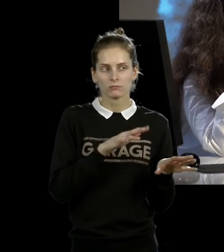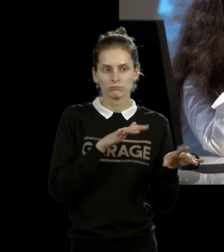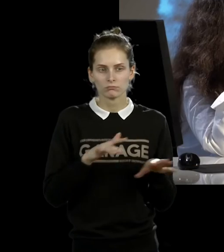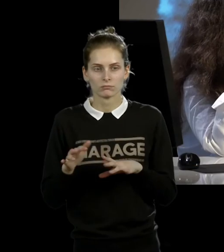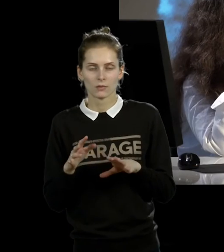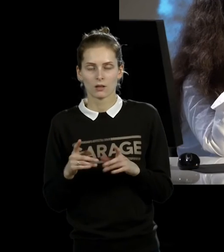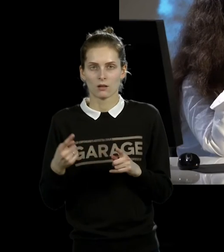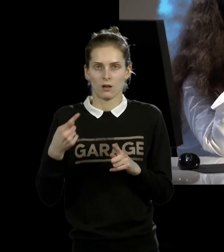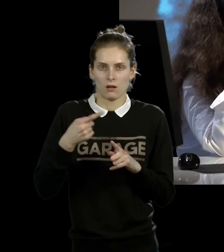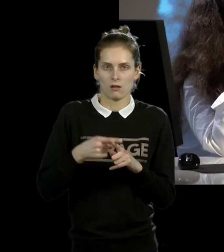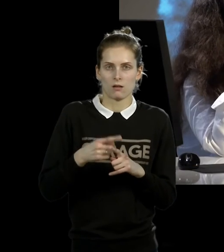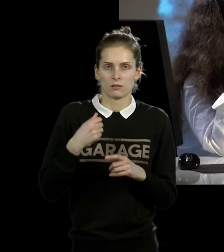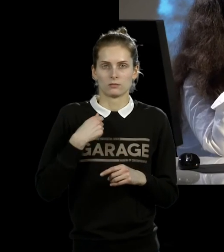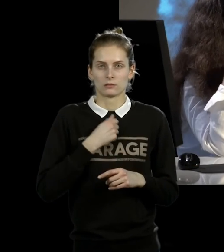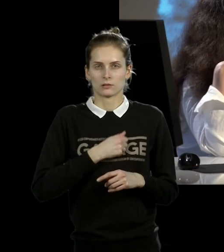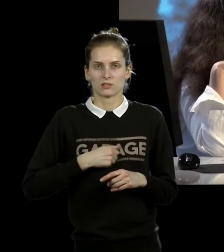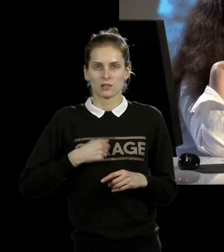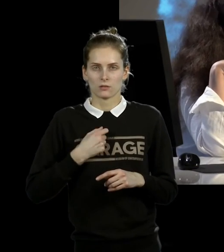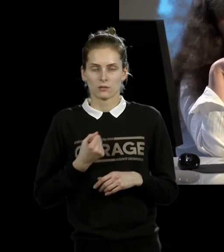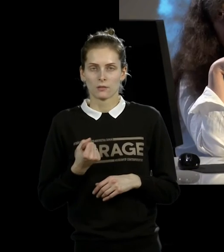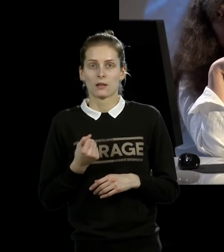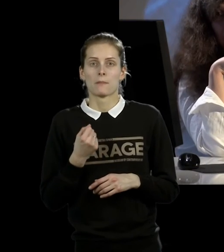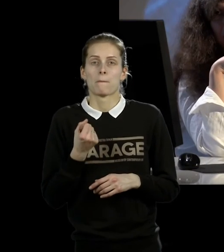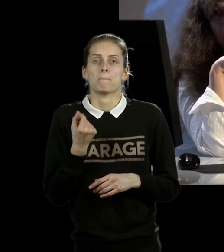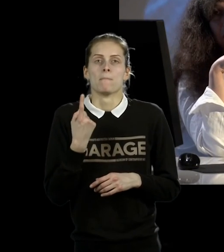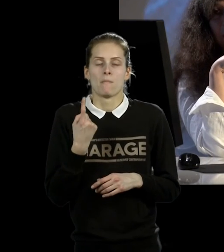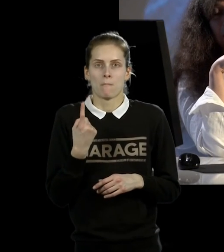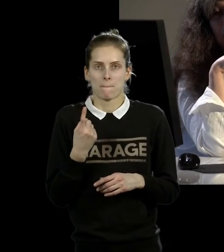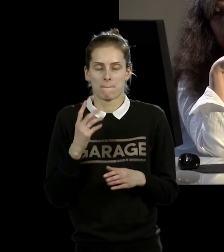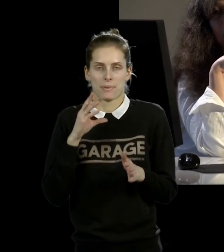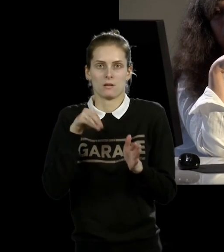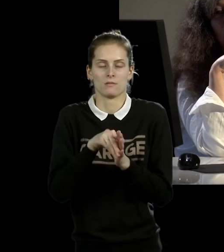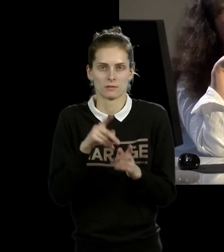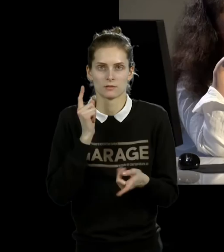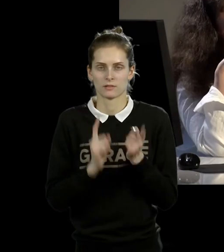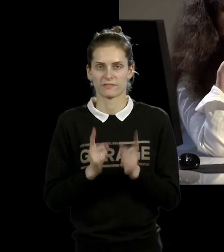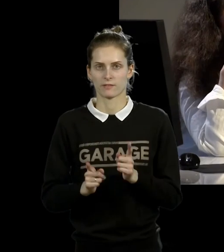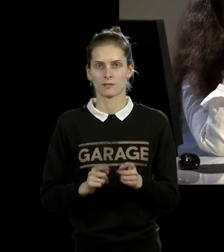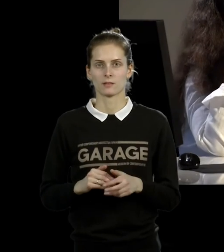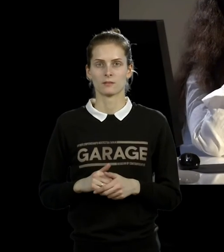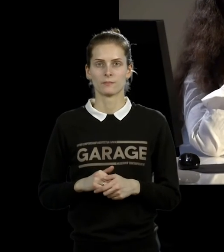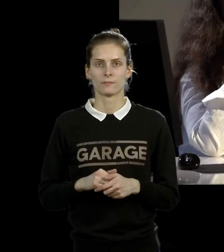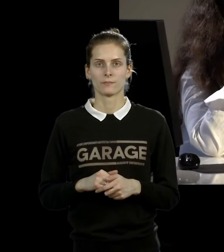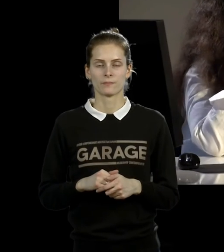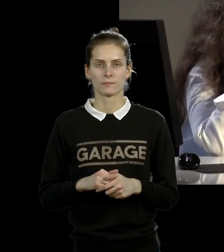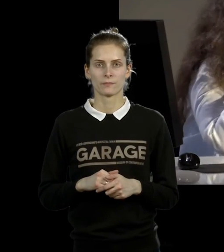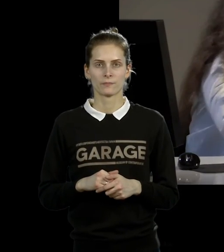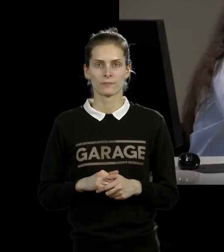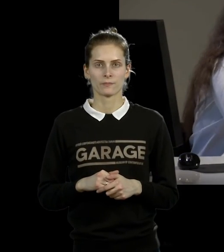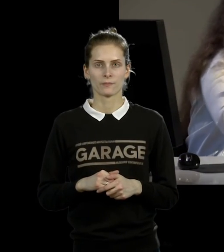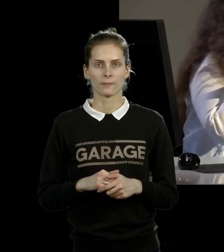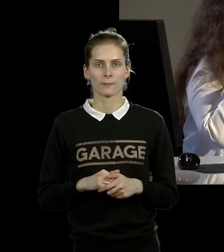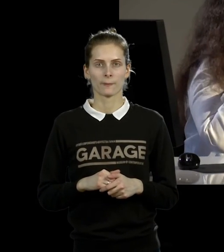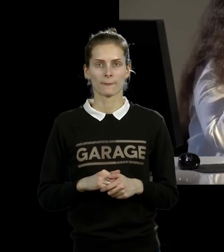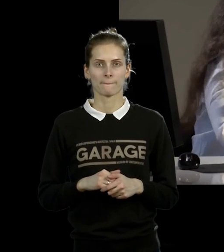агрессию, этого жеста испытывать на самом деле. как бы такие всякие полупсихологические отношения. И тоже